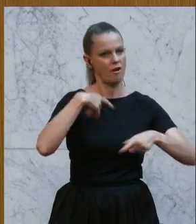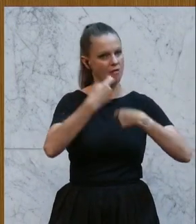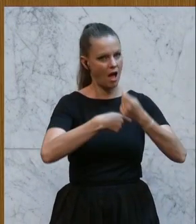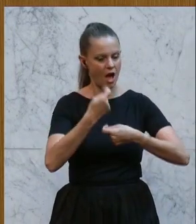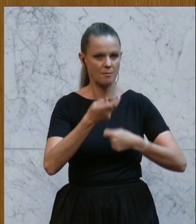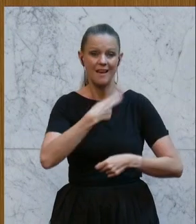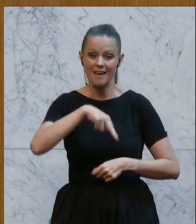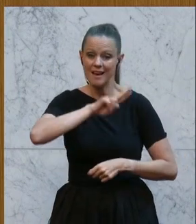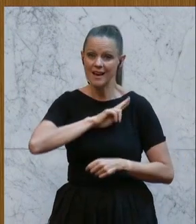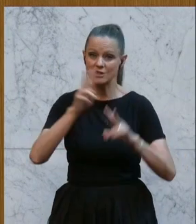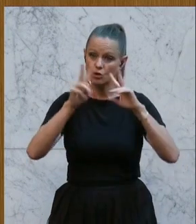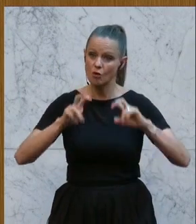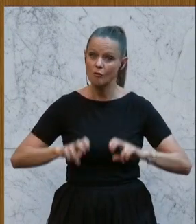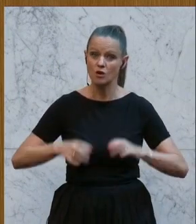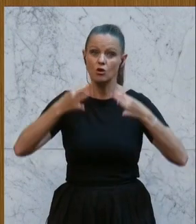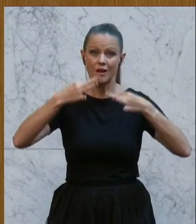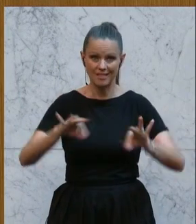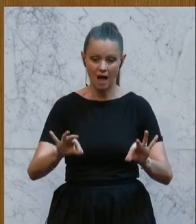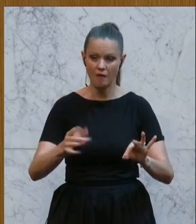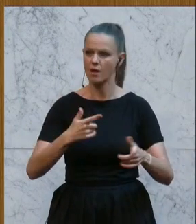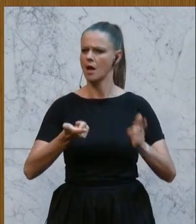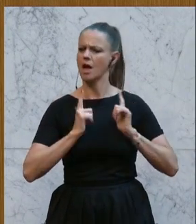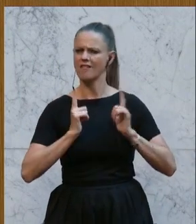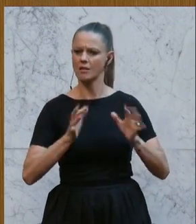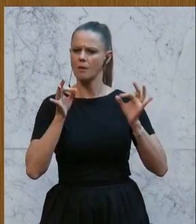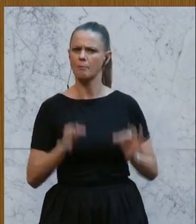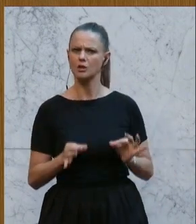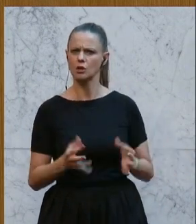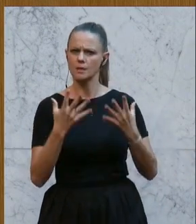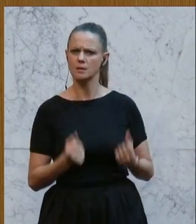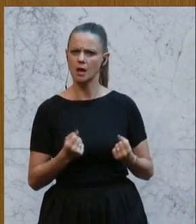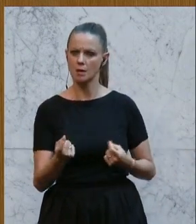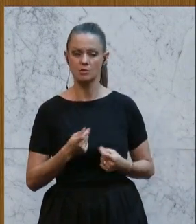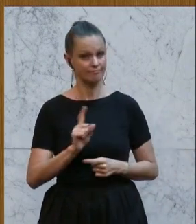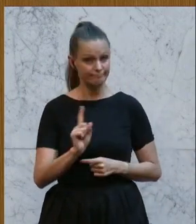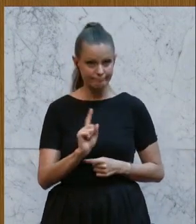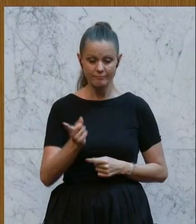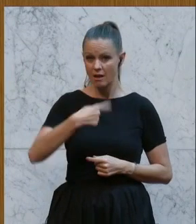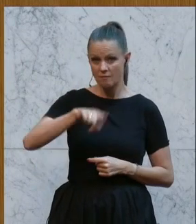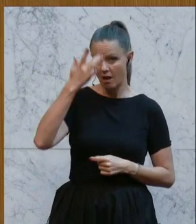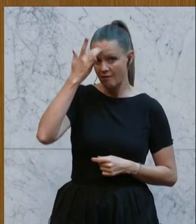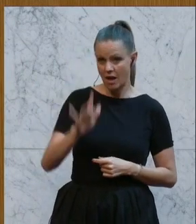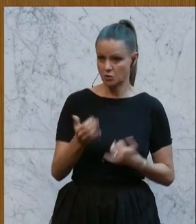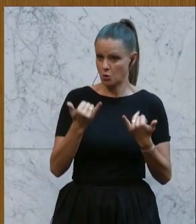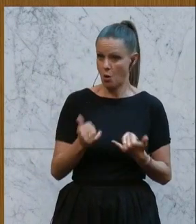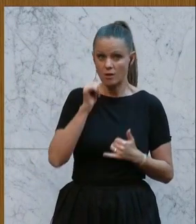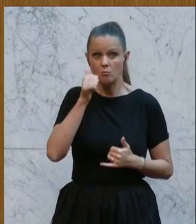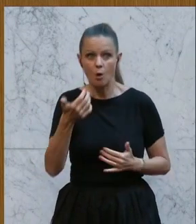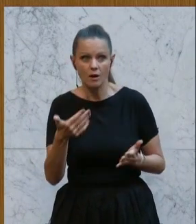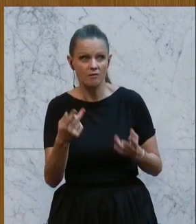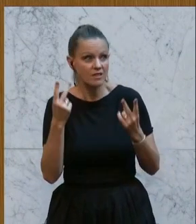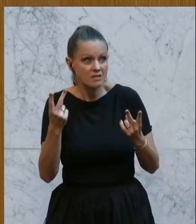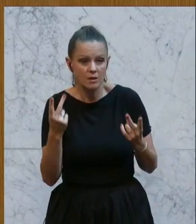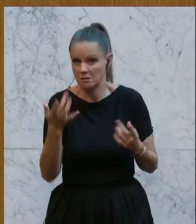Risikoforschung zu betreiben, wo wir nicht erwarten, dass es einen bestimmten Output gibt, denn wir wissen ja nicht heute, was morgen relevant